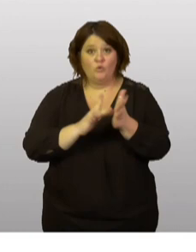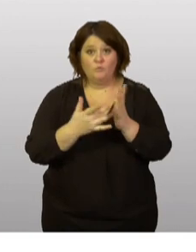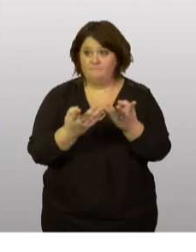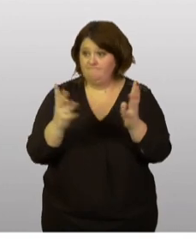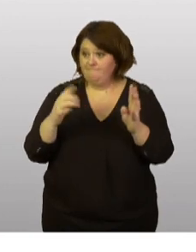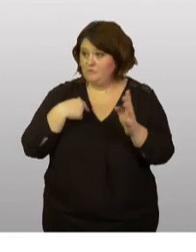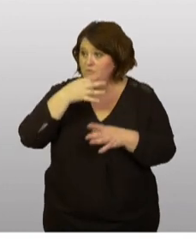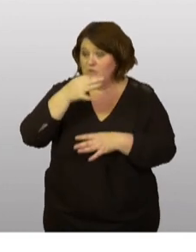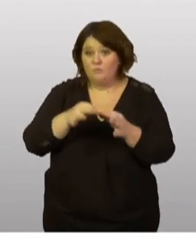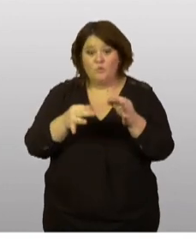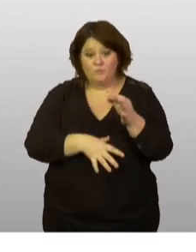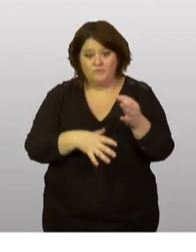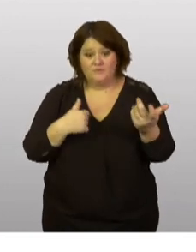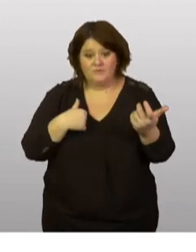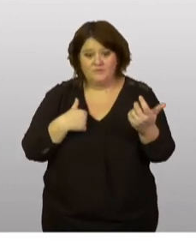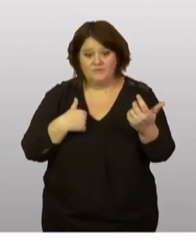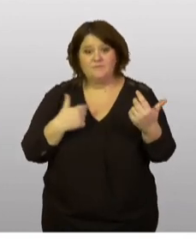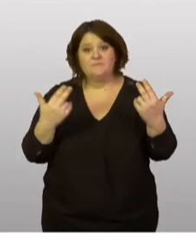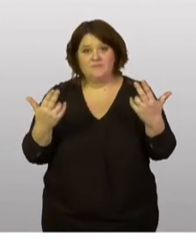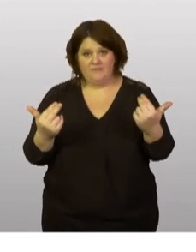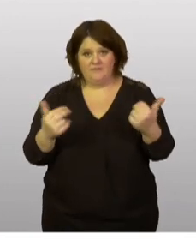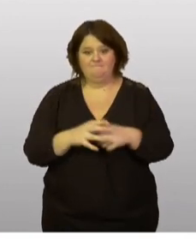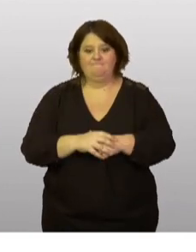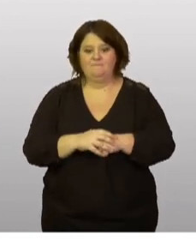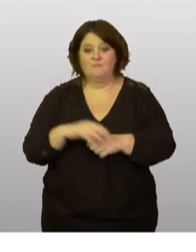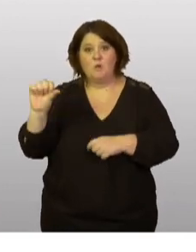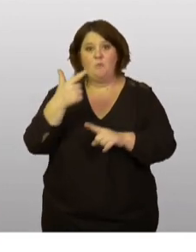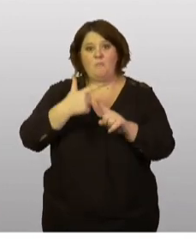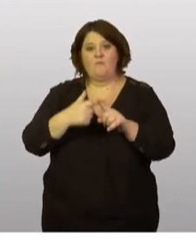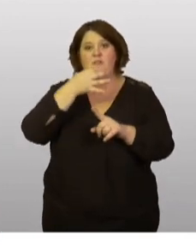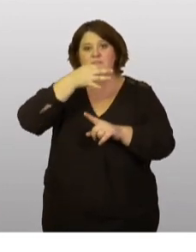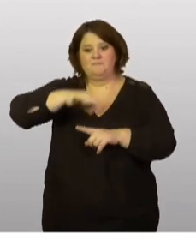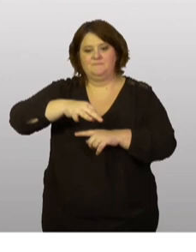matin, je conclure en disant Slava Ukraini. C'est la première fois que je le dis.